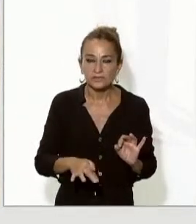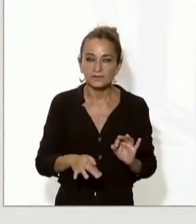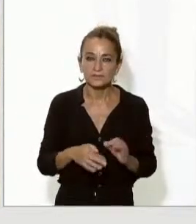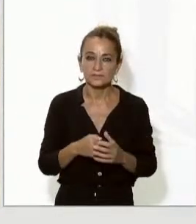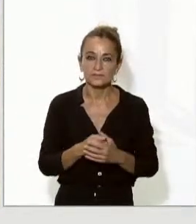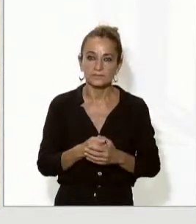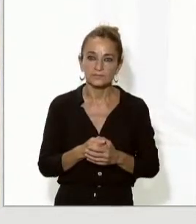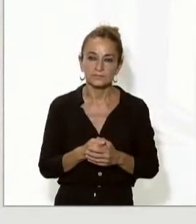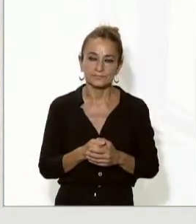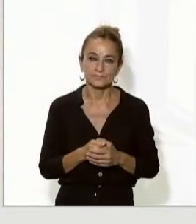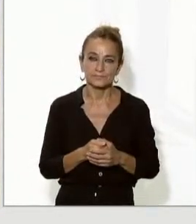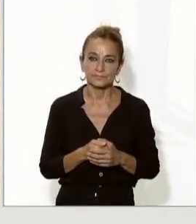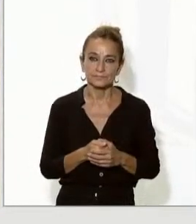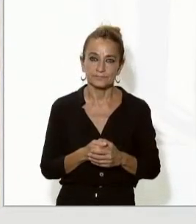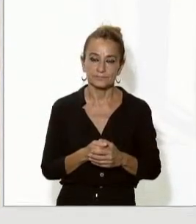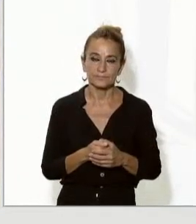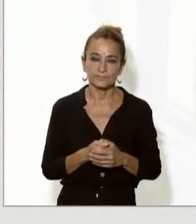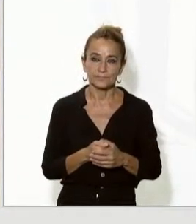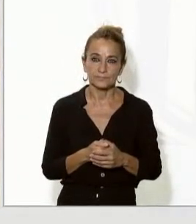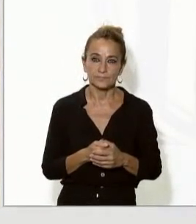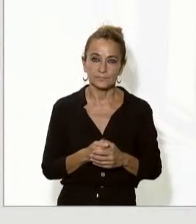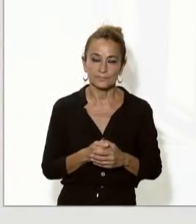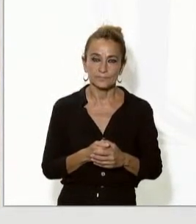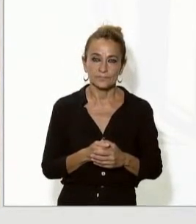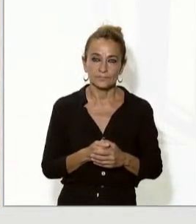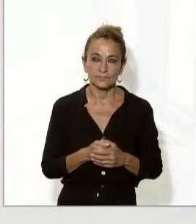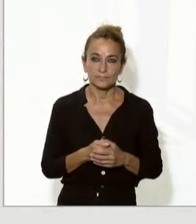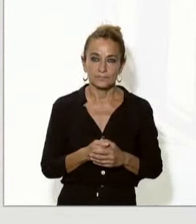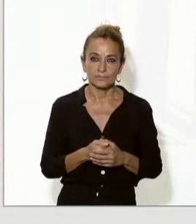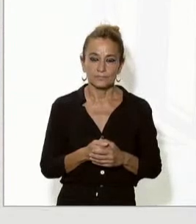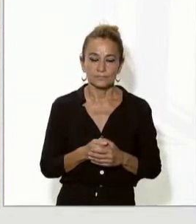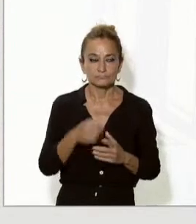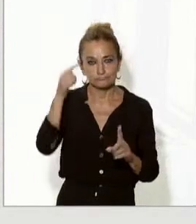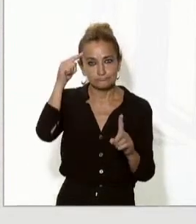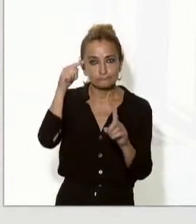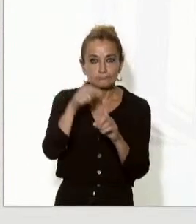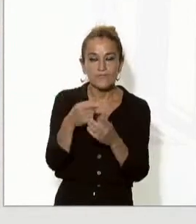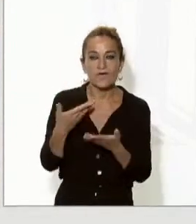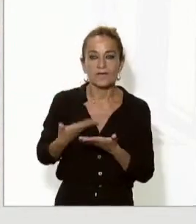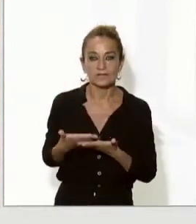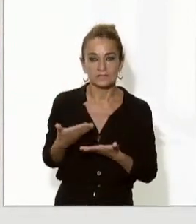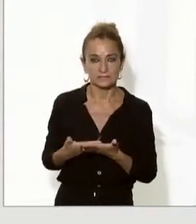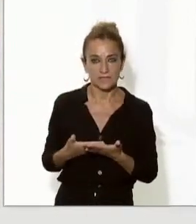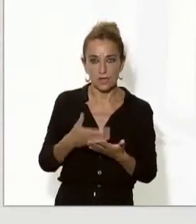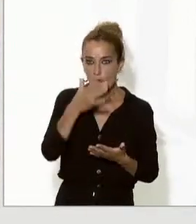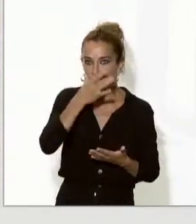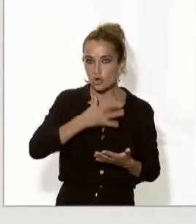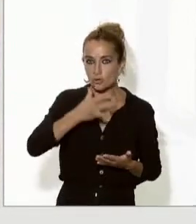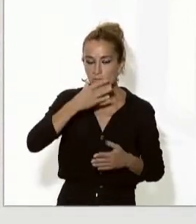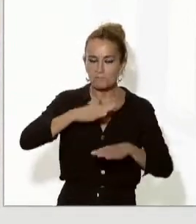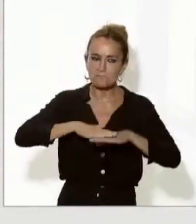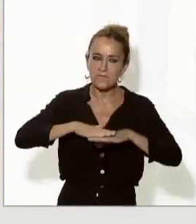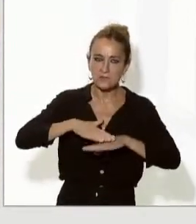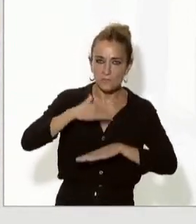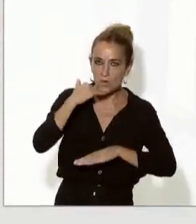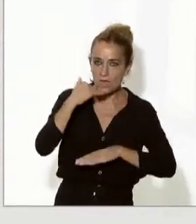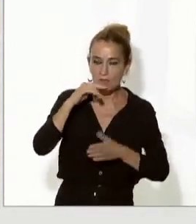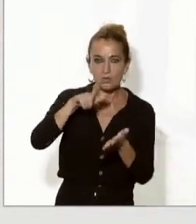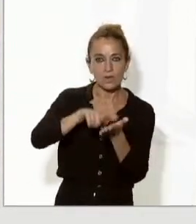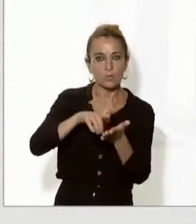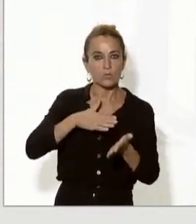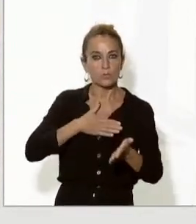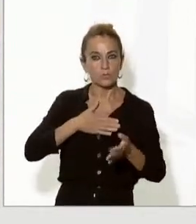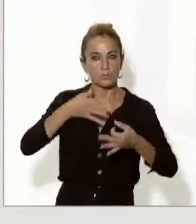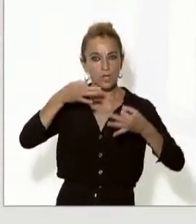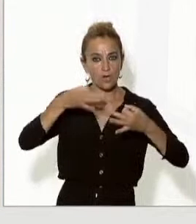el, diguem haver de garantir un cert coneixement de la llengua pròpia oficial del